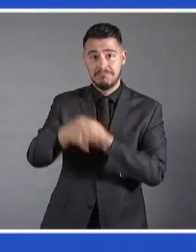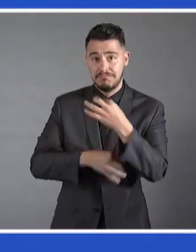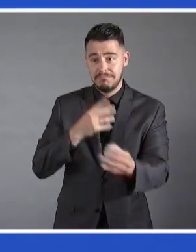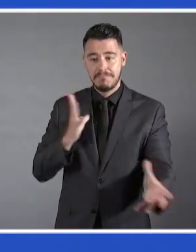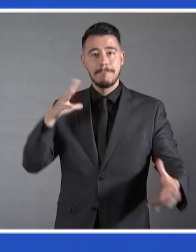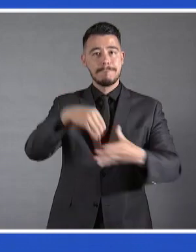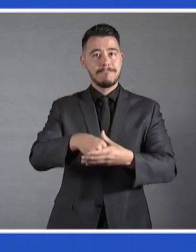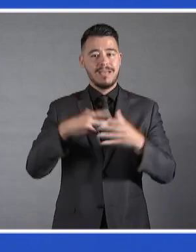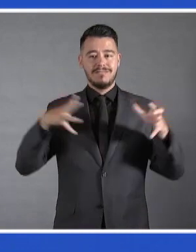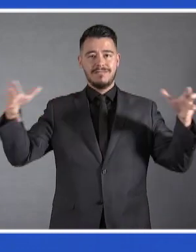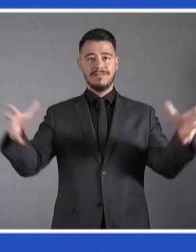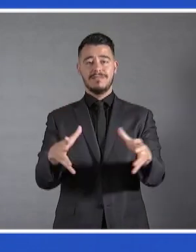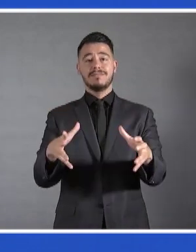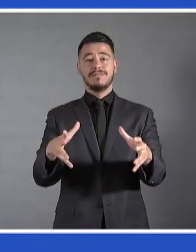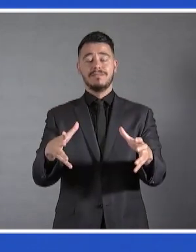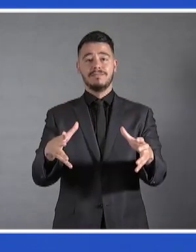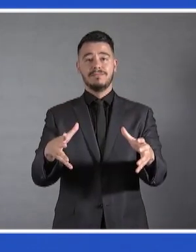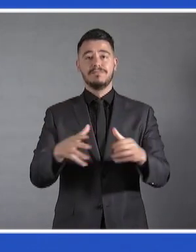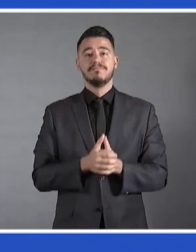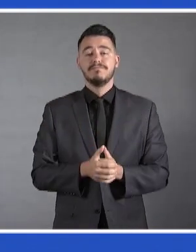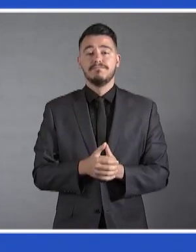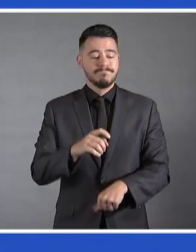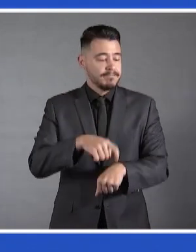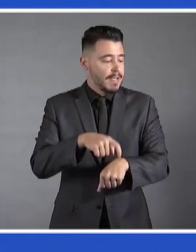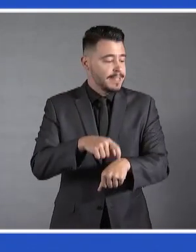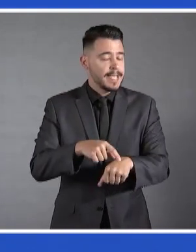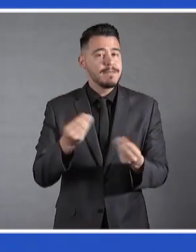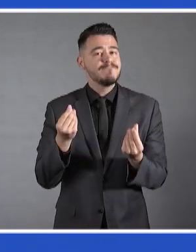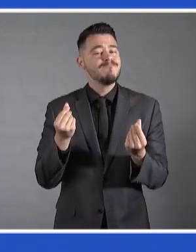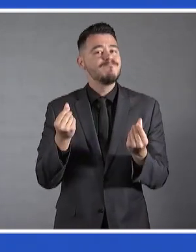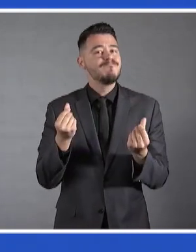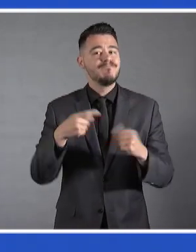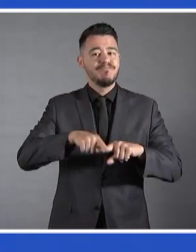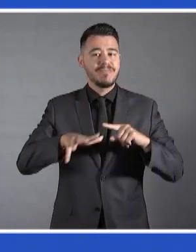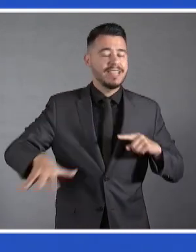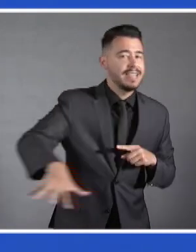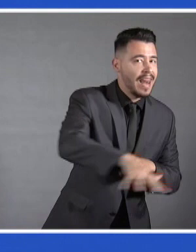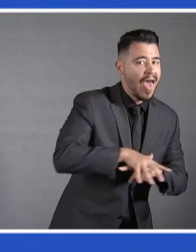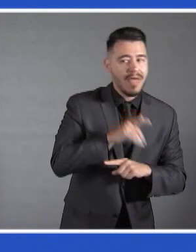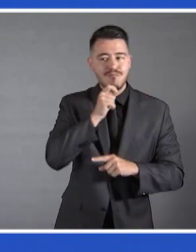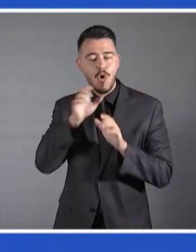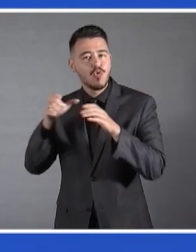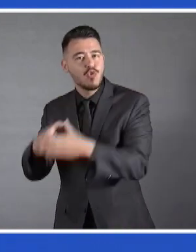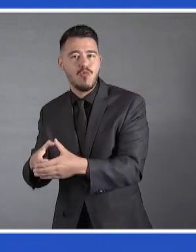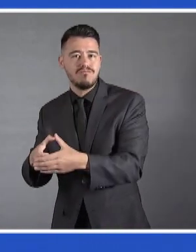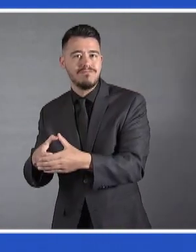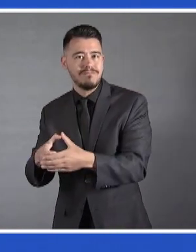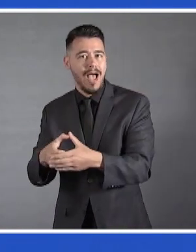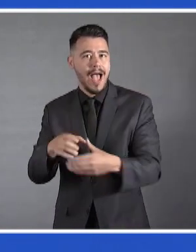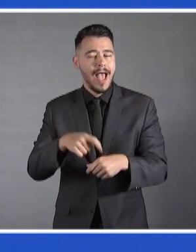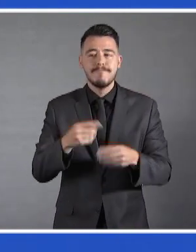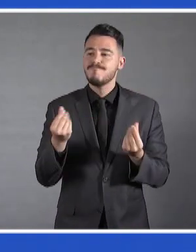σε μια ιδιαίτερη συγκυρία για την πατρίδα μας, την κοινωνία και την παράταξή μας. Σε μια συγκυρία